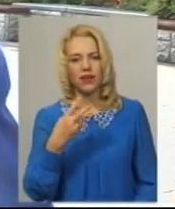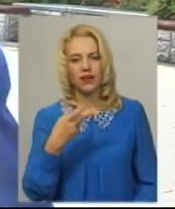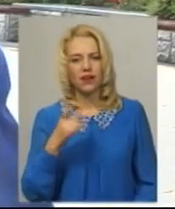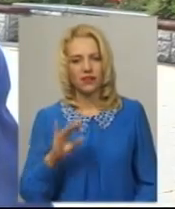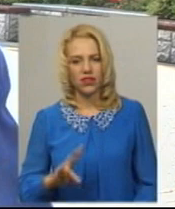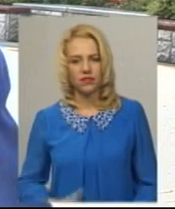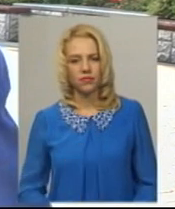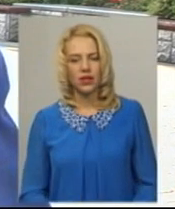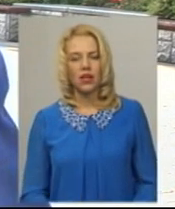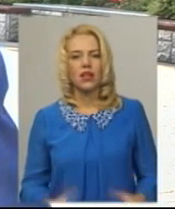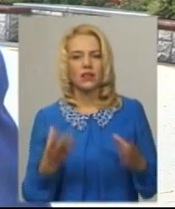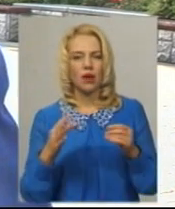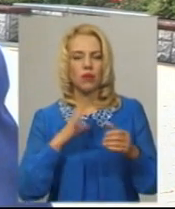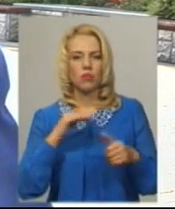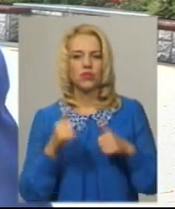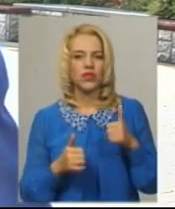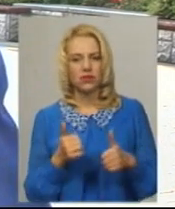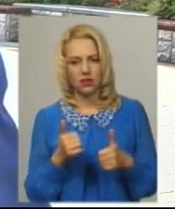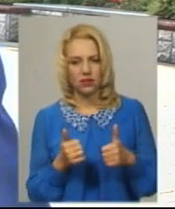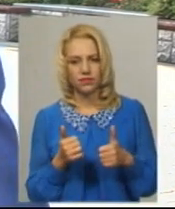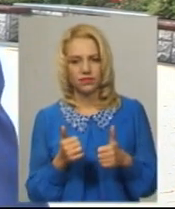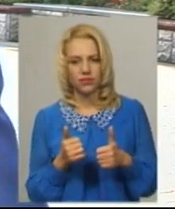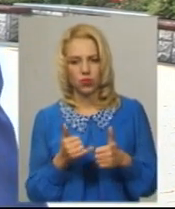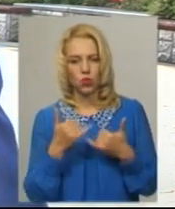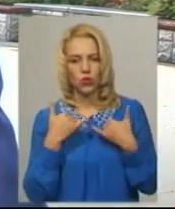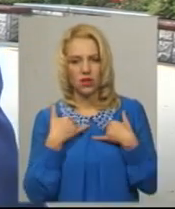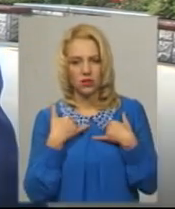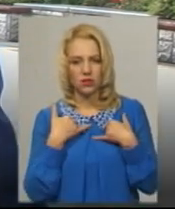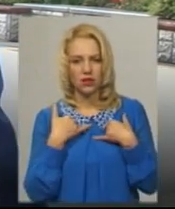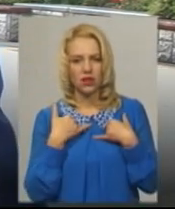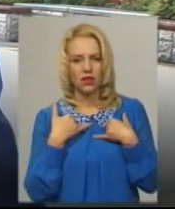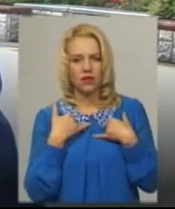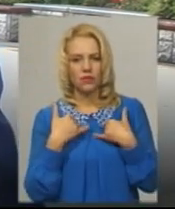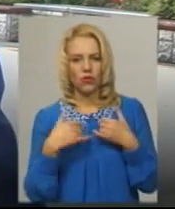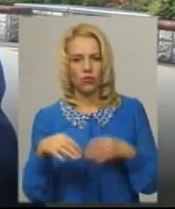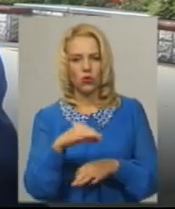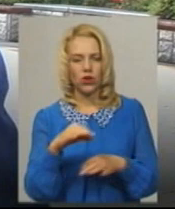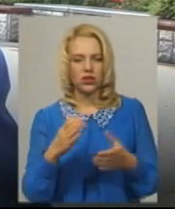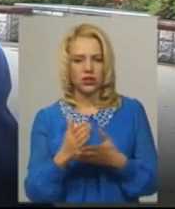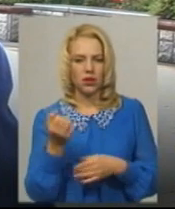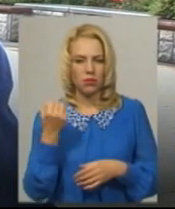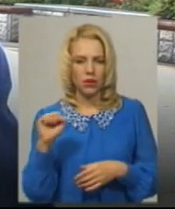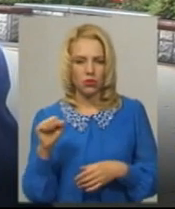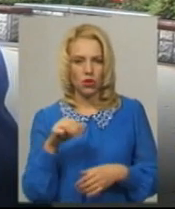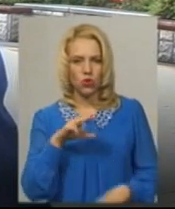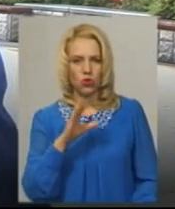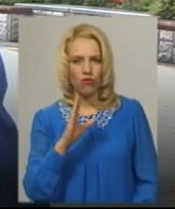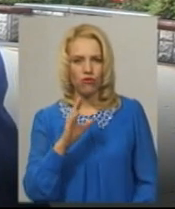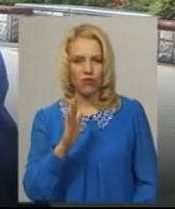Днями відбувся тендер. У нас попередньо є переможець того «Монолітбуд».